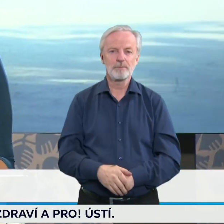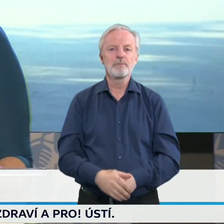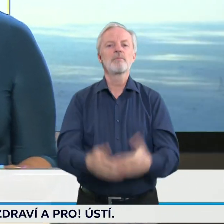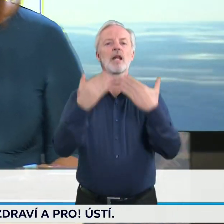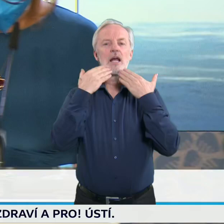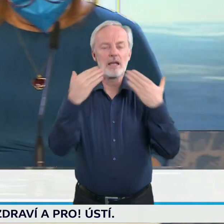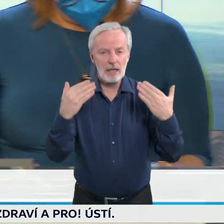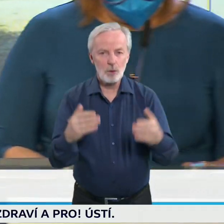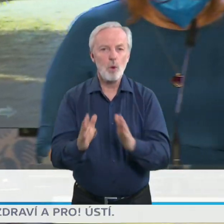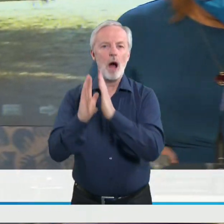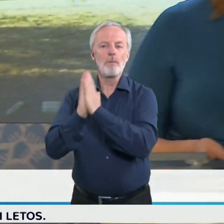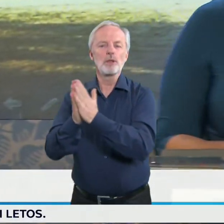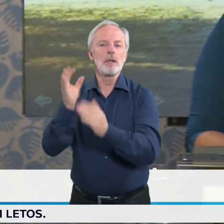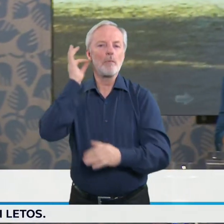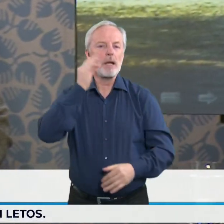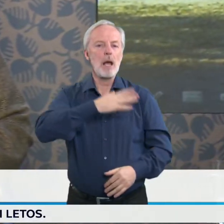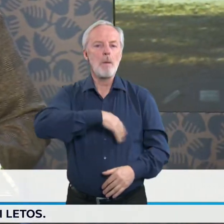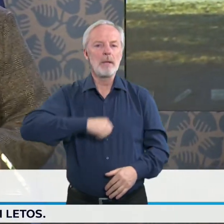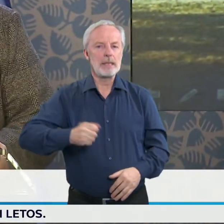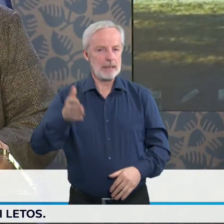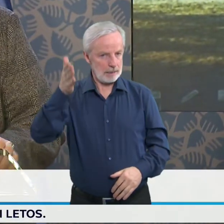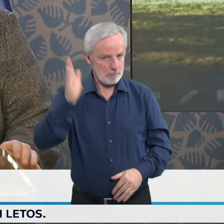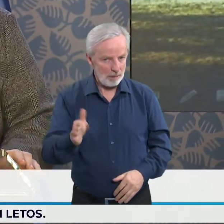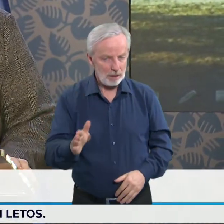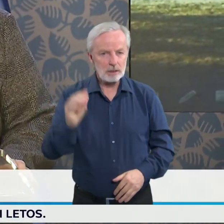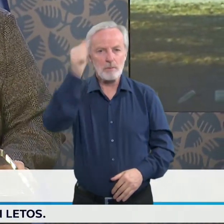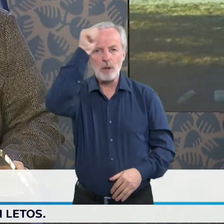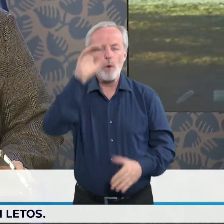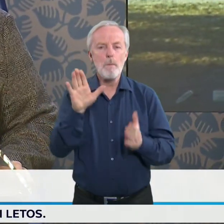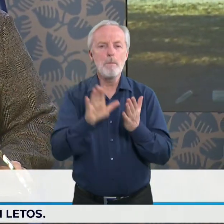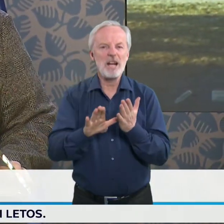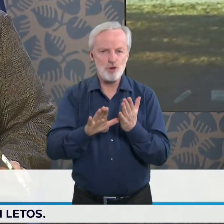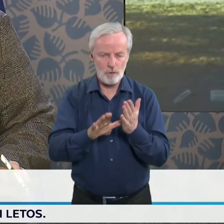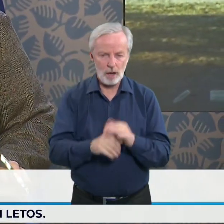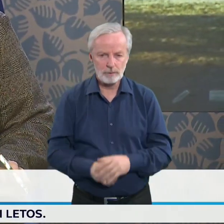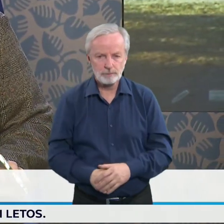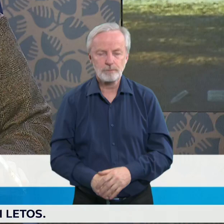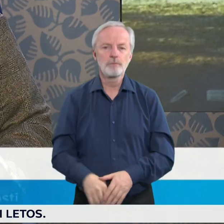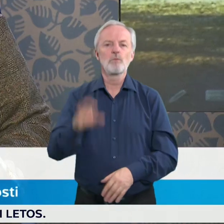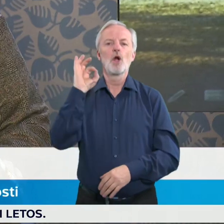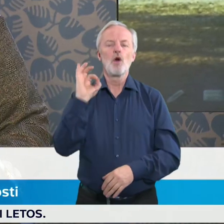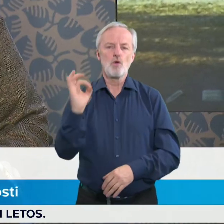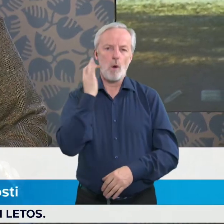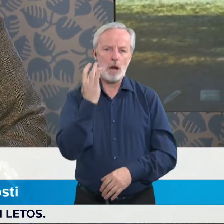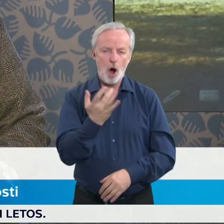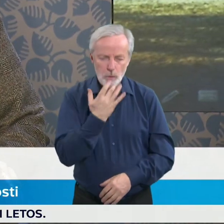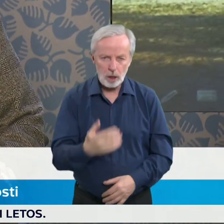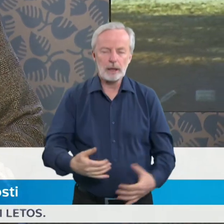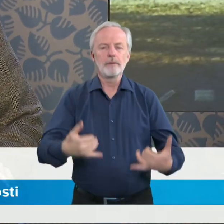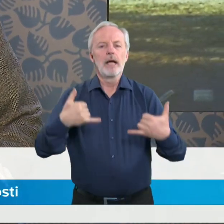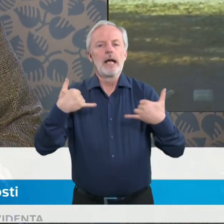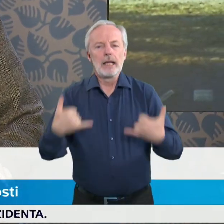Benešová. Dobré odpoledne. Tak pokud jde o moji agendu, tak dneska vláda schválila